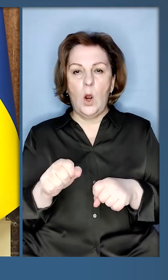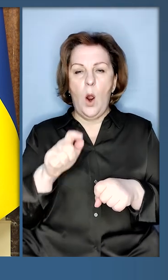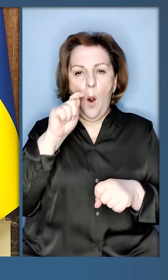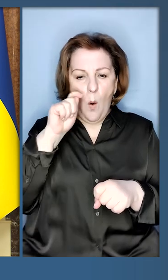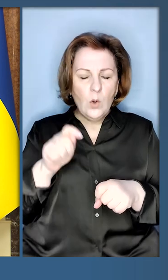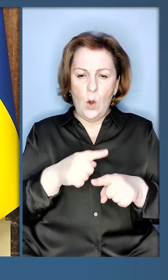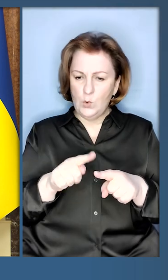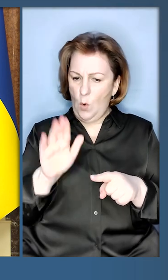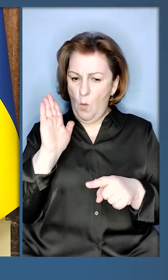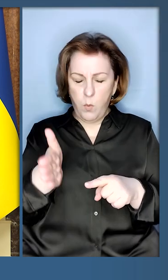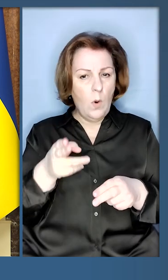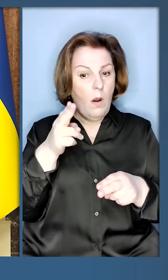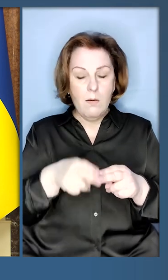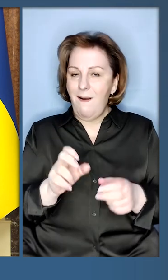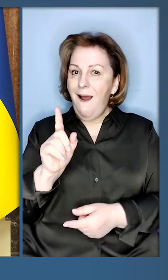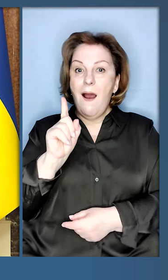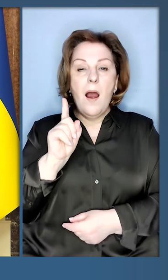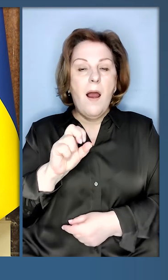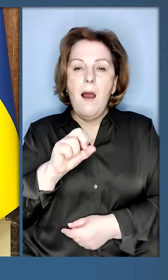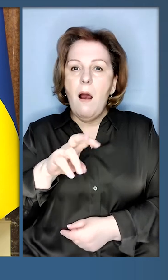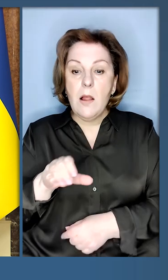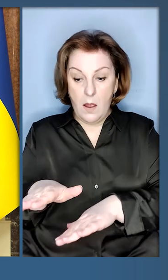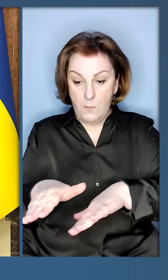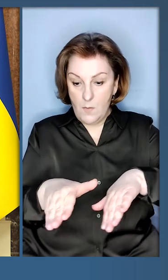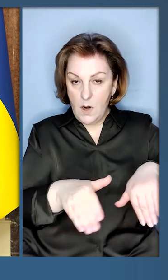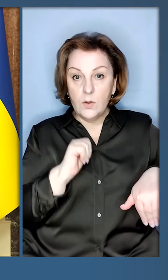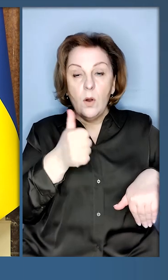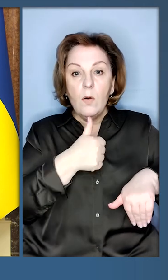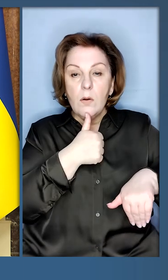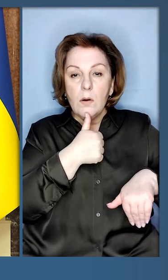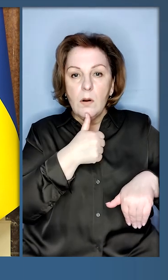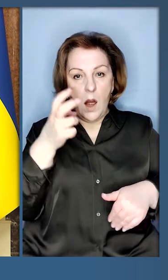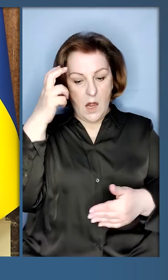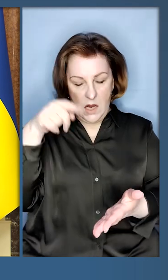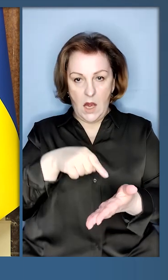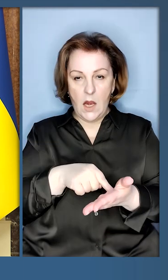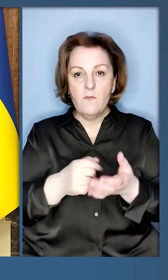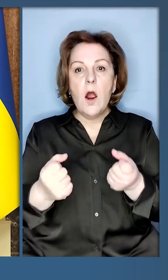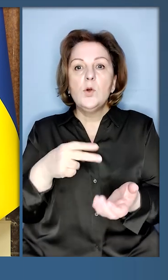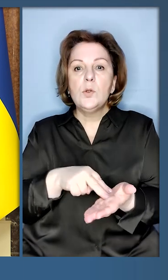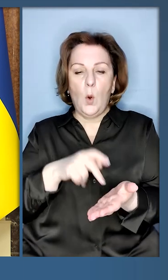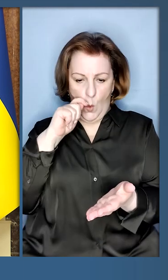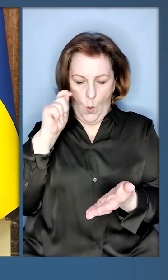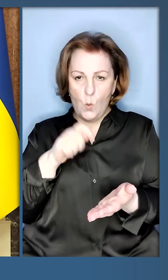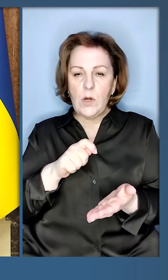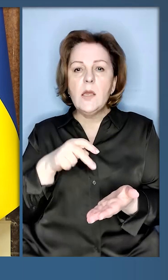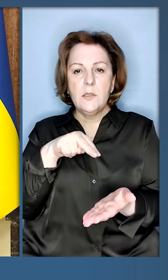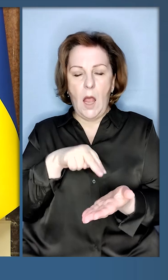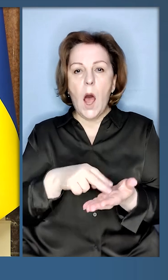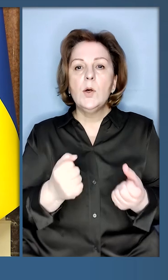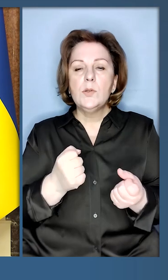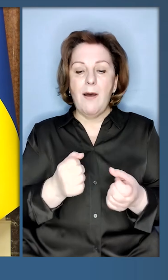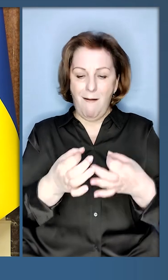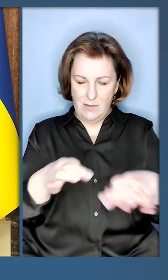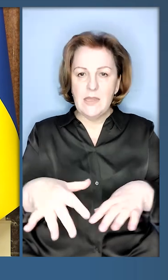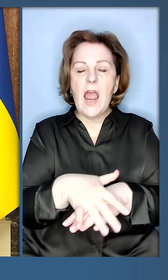стане кінець. Але минув рік, а Київ стоїть, і Україна стоїть, і